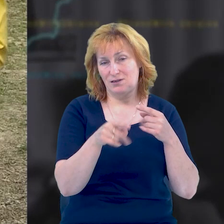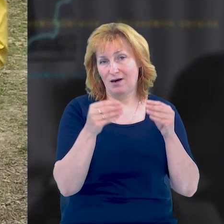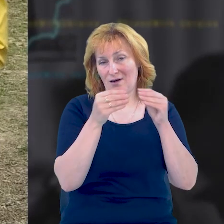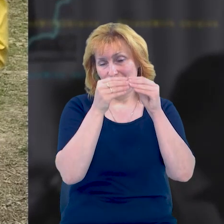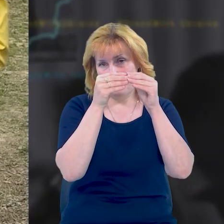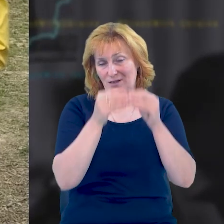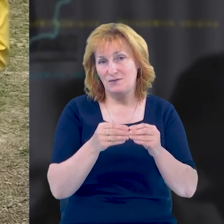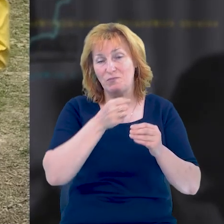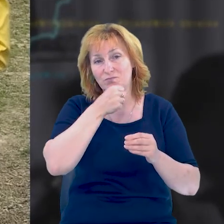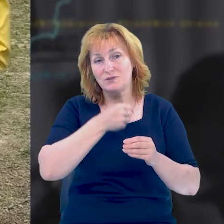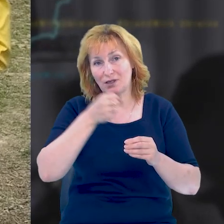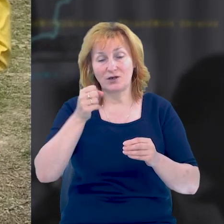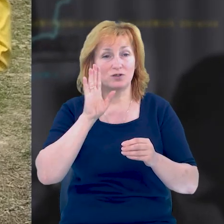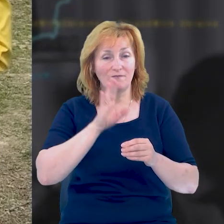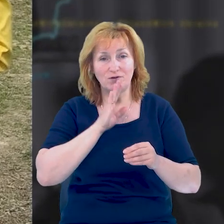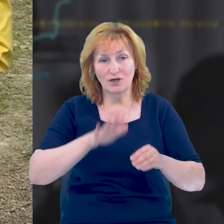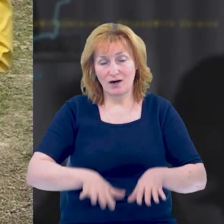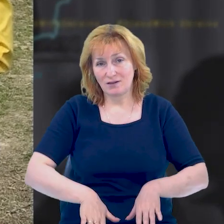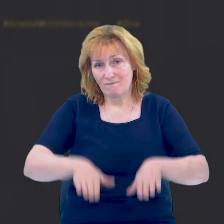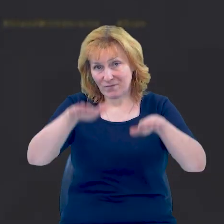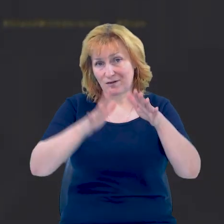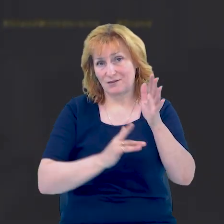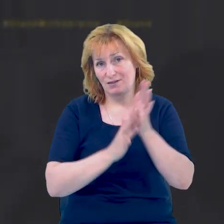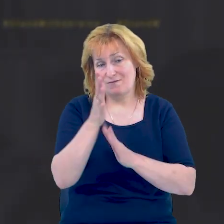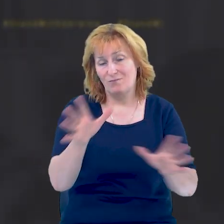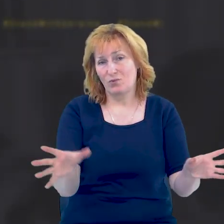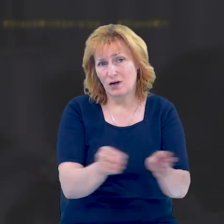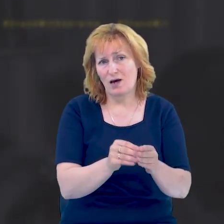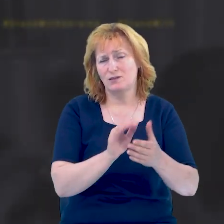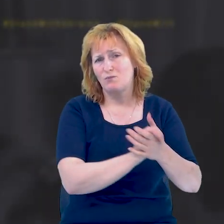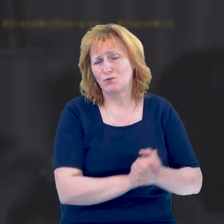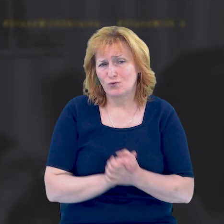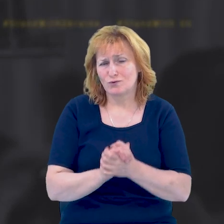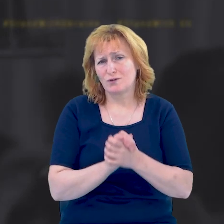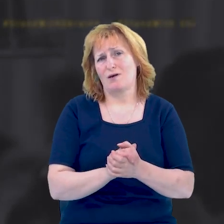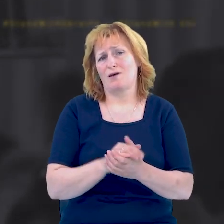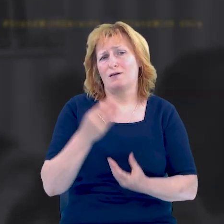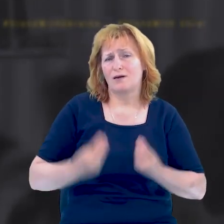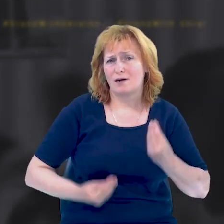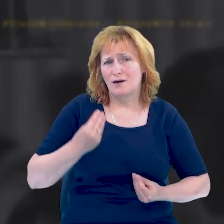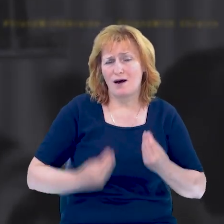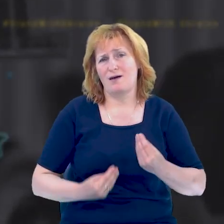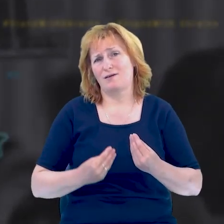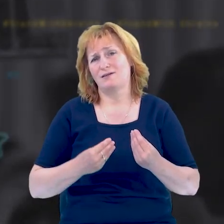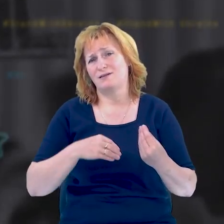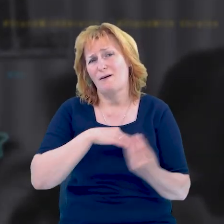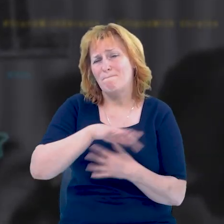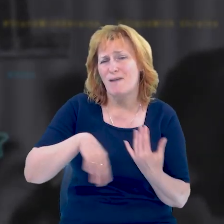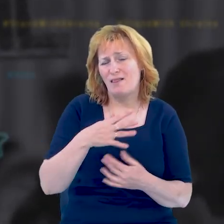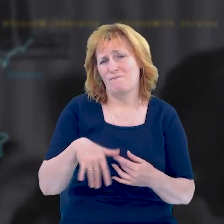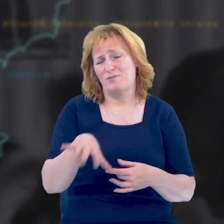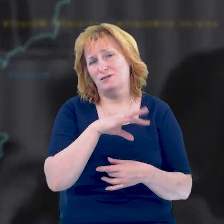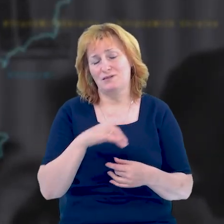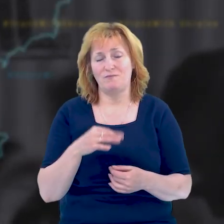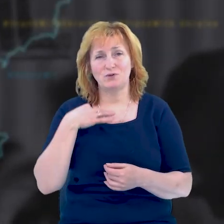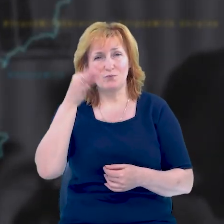як сестра. Дівчата виросли разом. Разом дружили, билися, мирилися, гралися, робили шкоду. Дуже